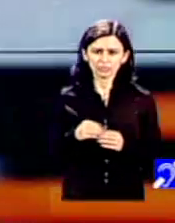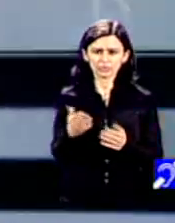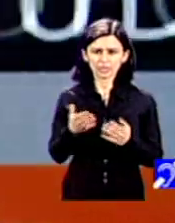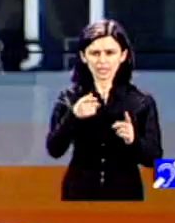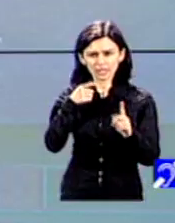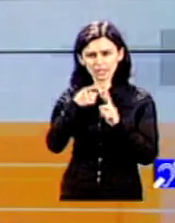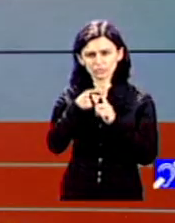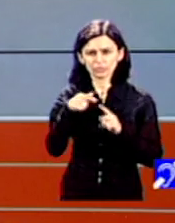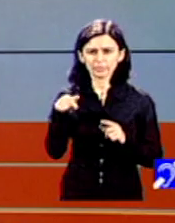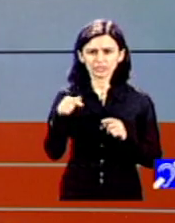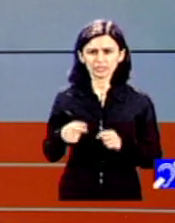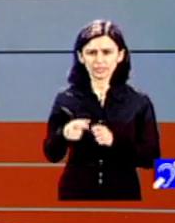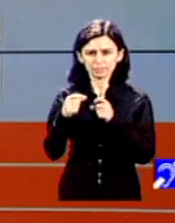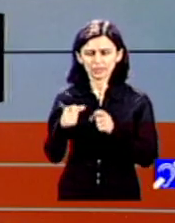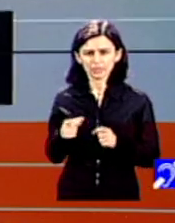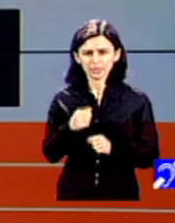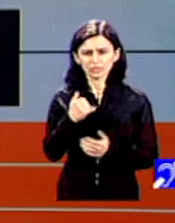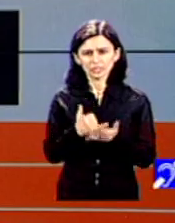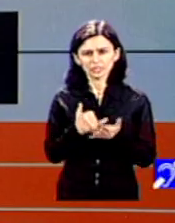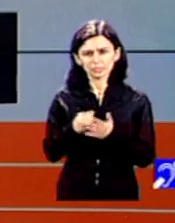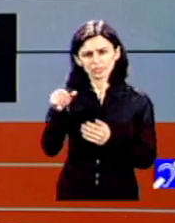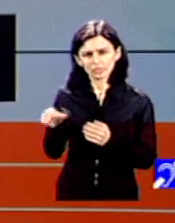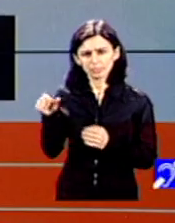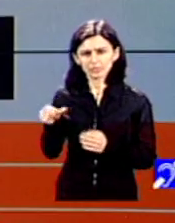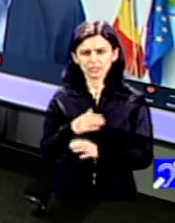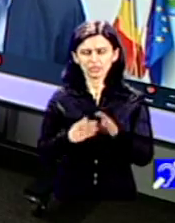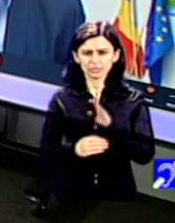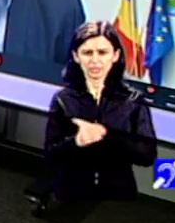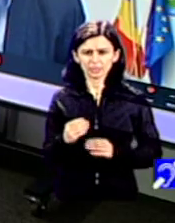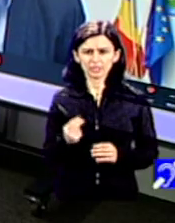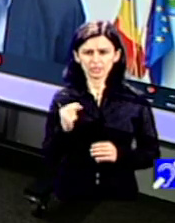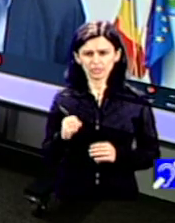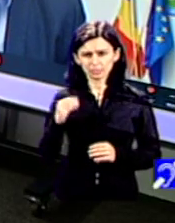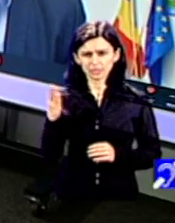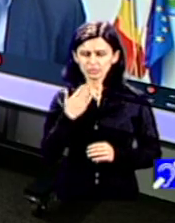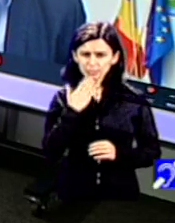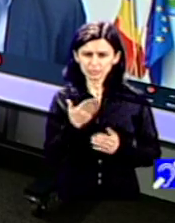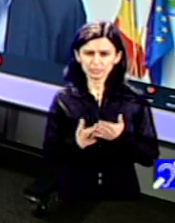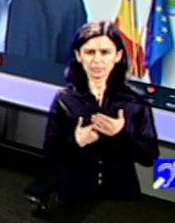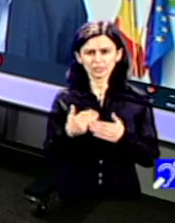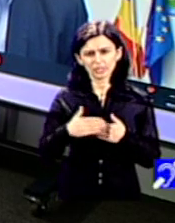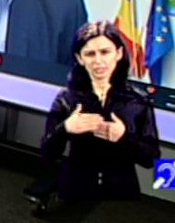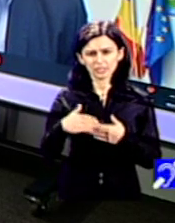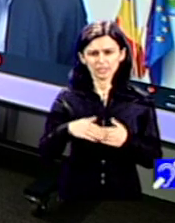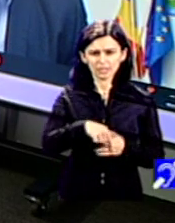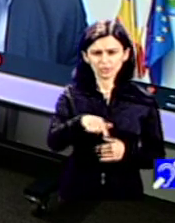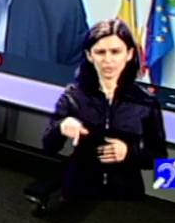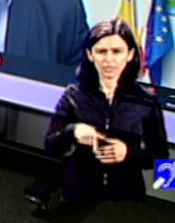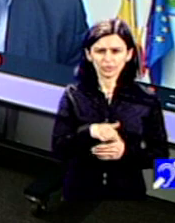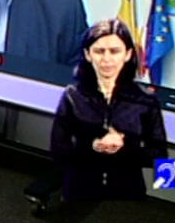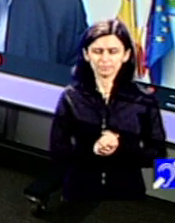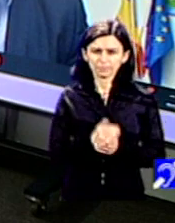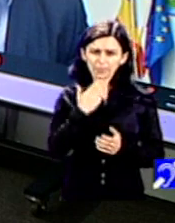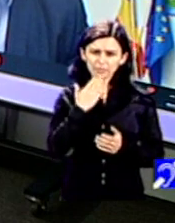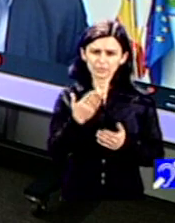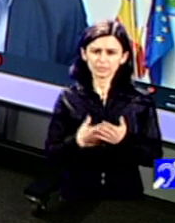vizează această zonă a drepturilor persoanelor cu dizabilități. Bună ziua, mulțumesc foarte mult că sunteți alături de noi. Mulțumesc foarte mult